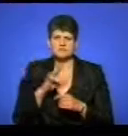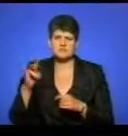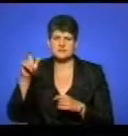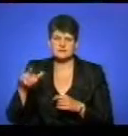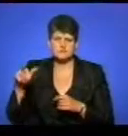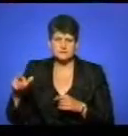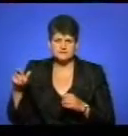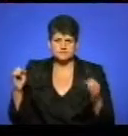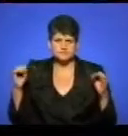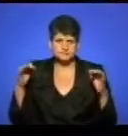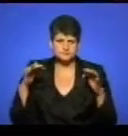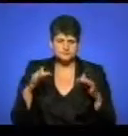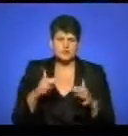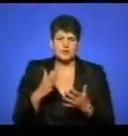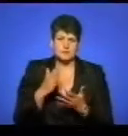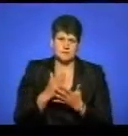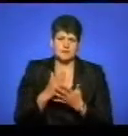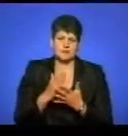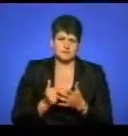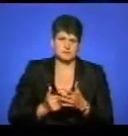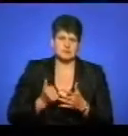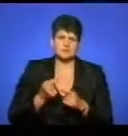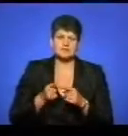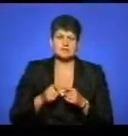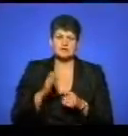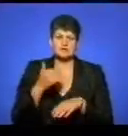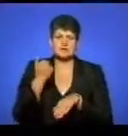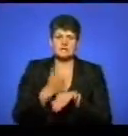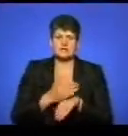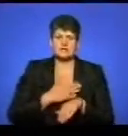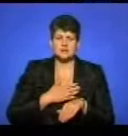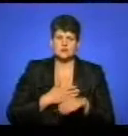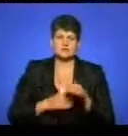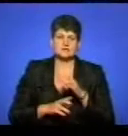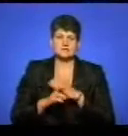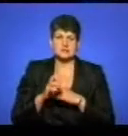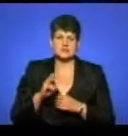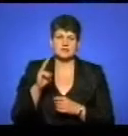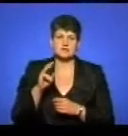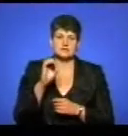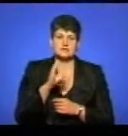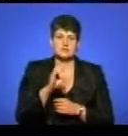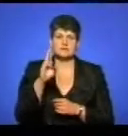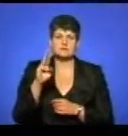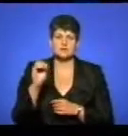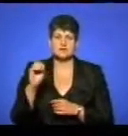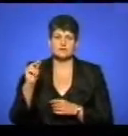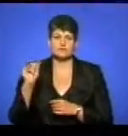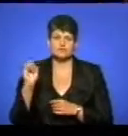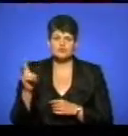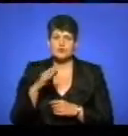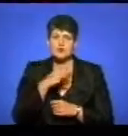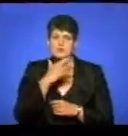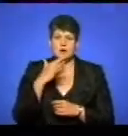церкви. Але найпрестижнішим у нас буде глава нашої церкви, Блаженний Святослав Шевчук. Також багато гостей і